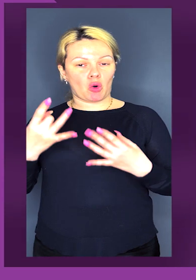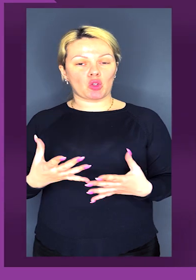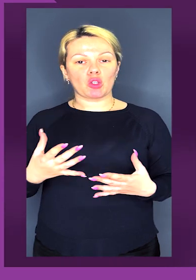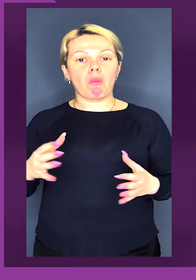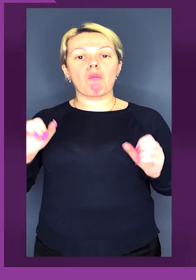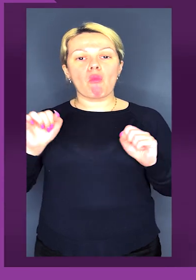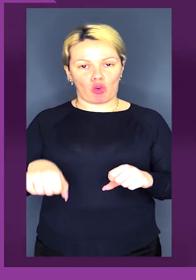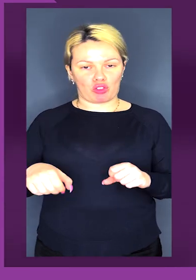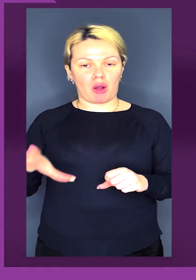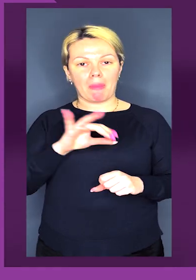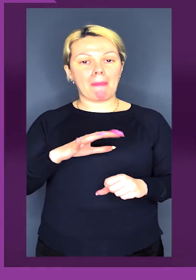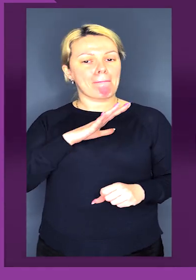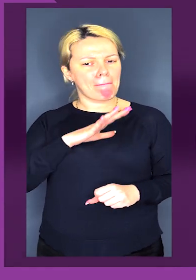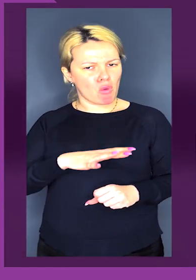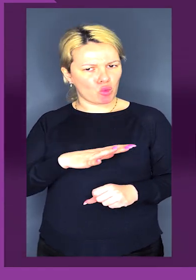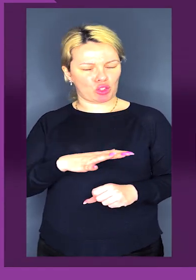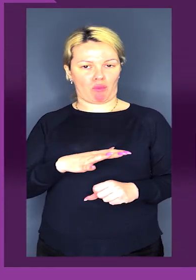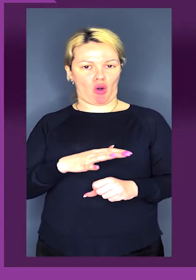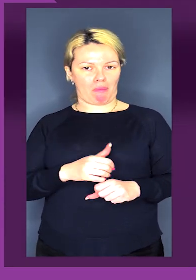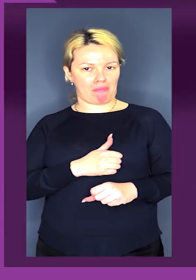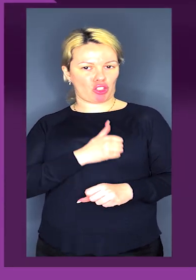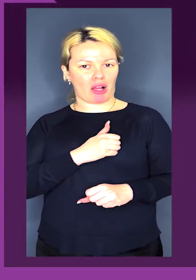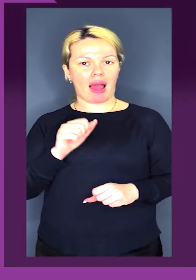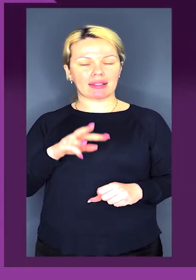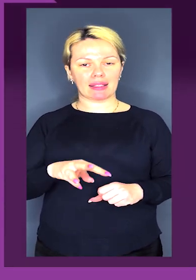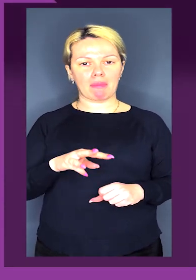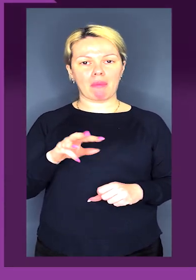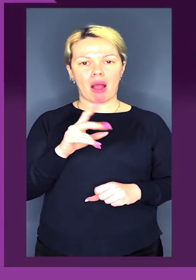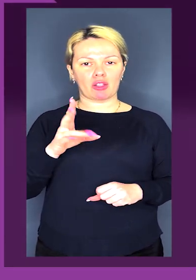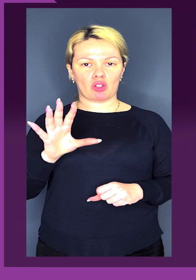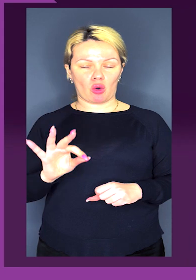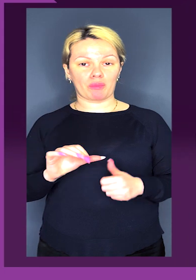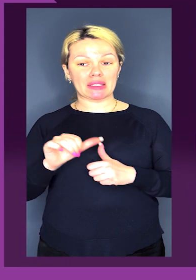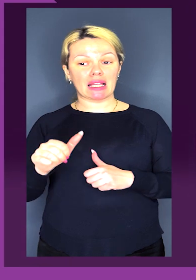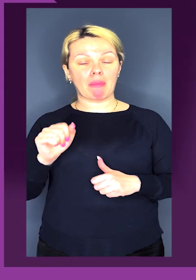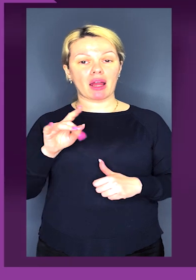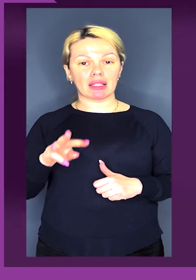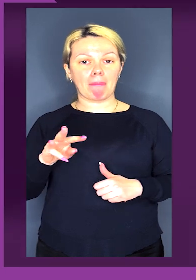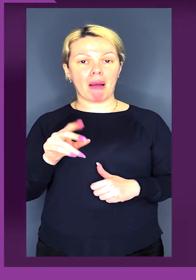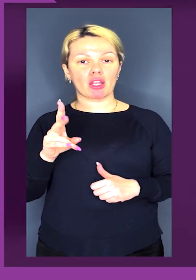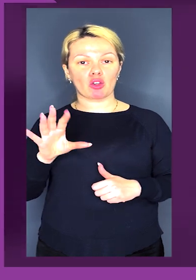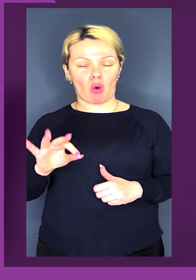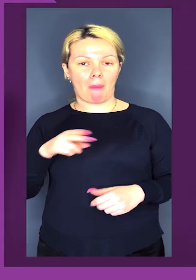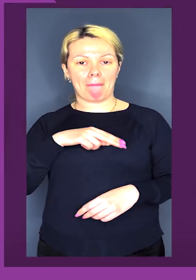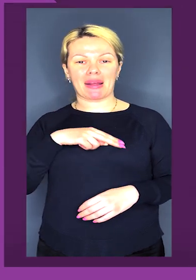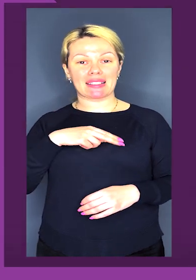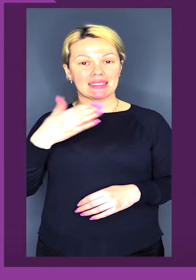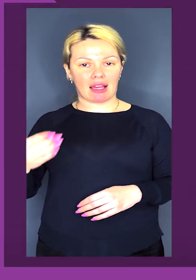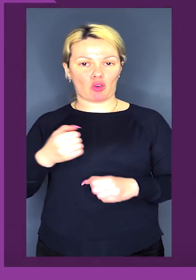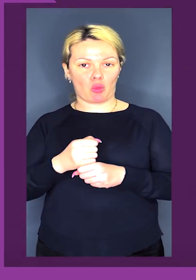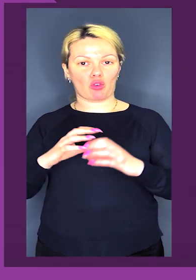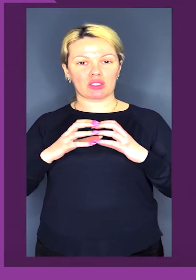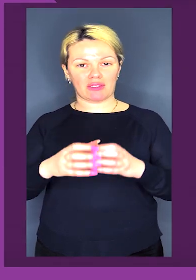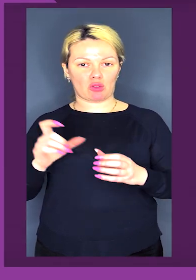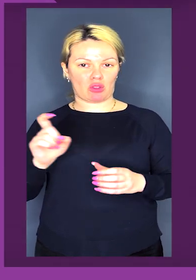просто можемо, а ми мусимо пишатися Артемом Манько. Саме Артем Манько, призер Кубку